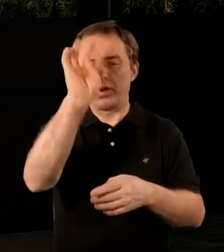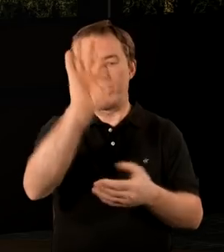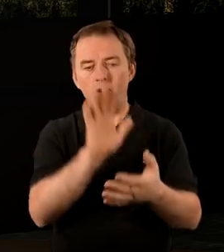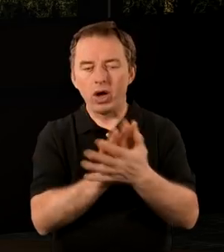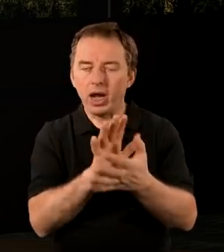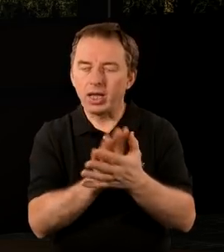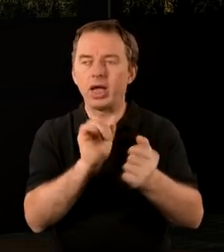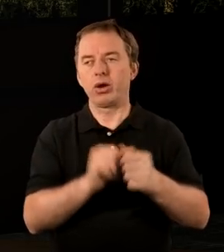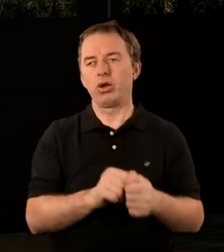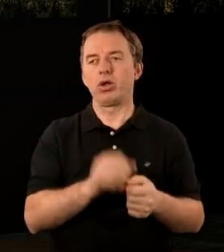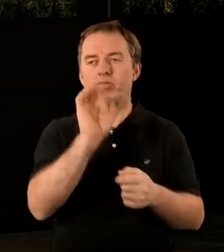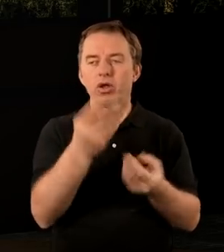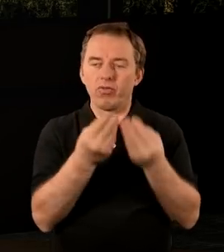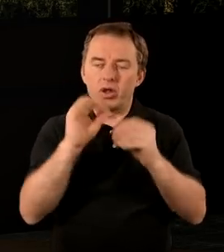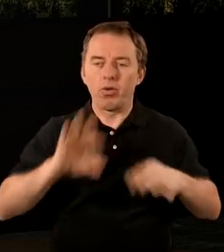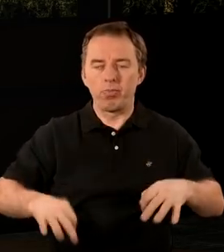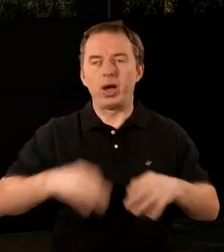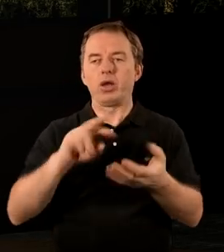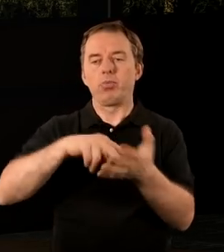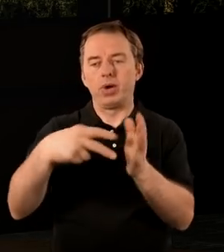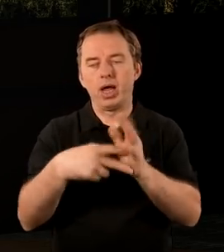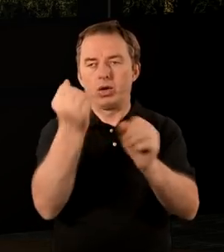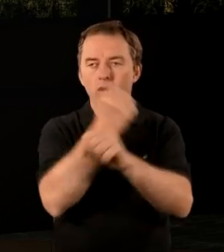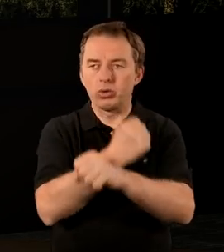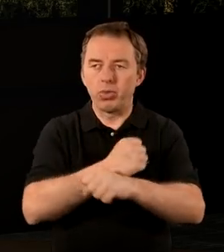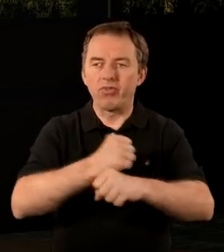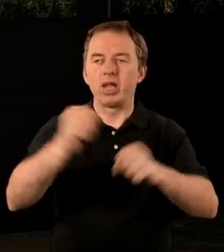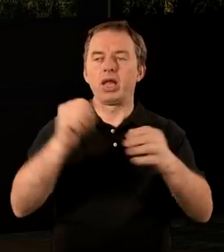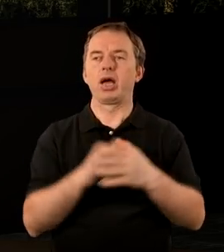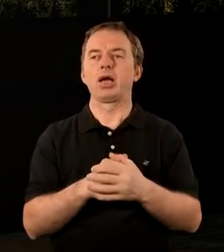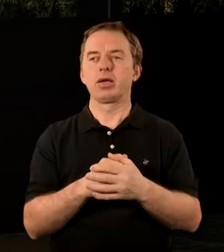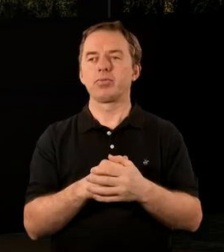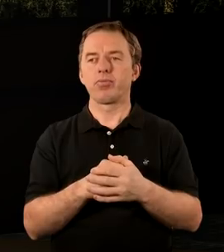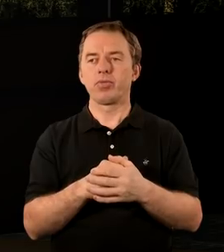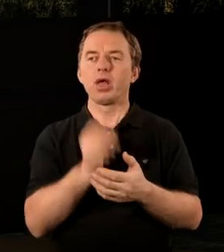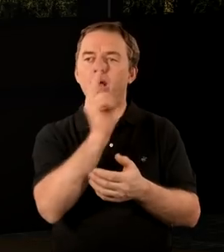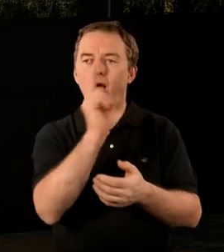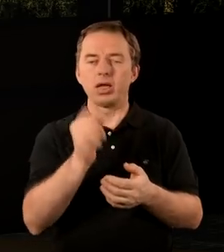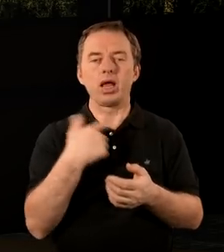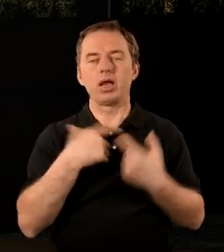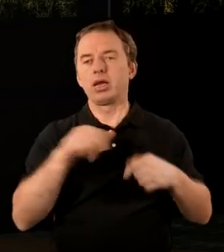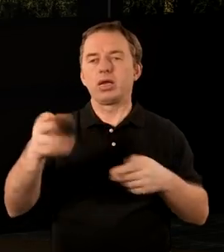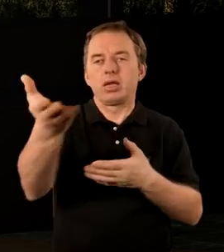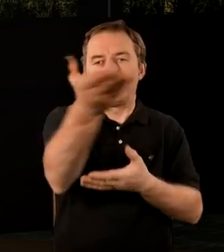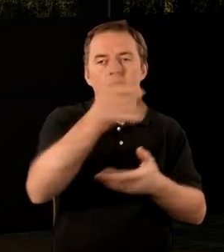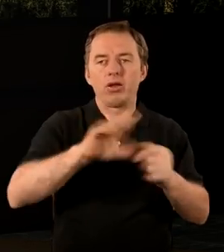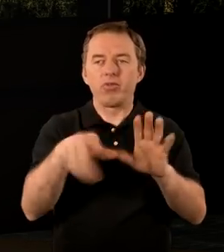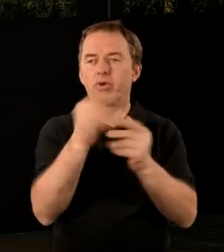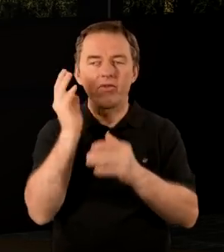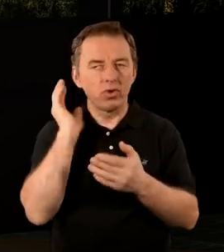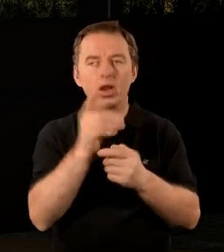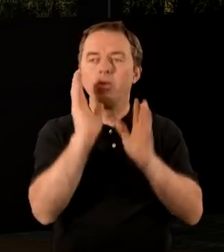Twego charakteru i Twojego wielkiego planu zbawienia wobec każdego i każdej z nas.